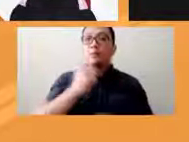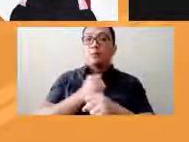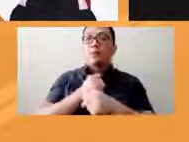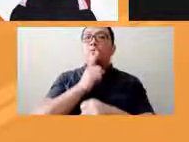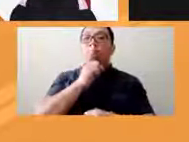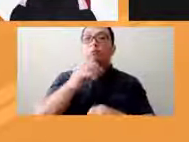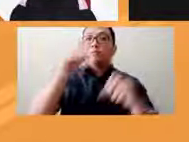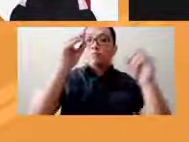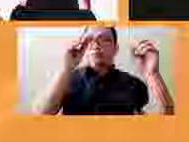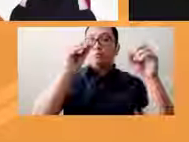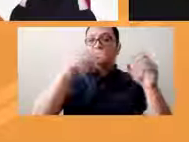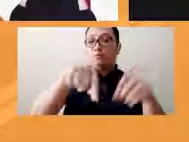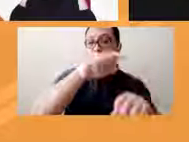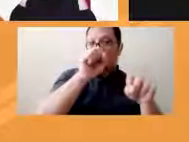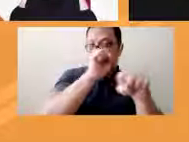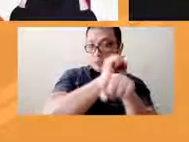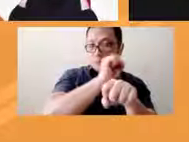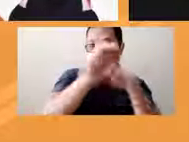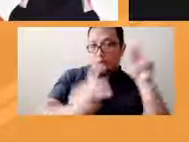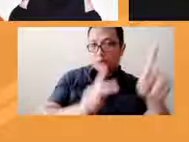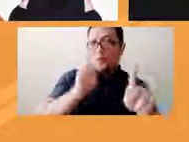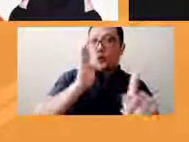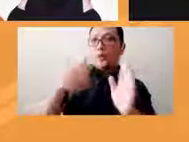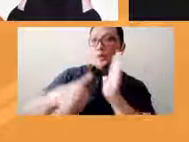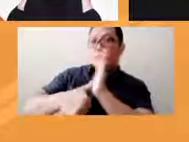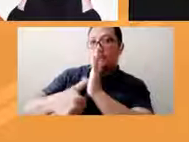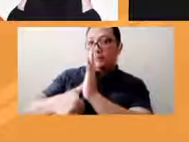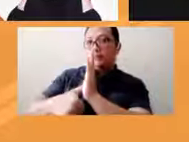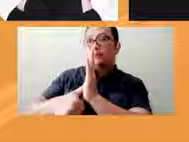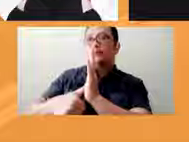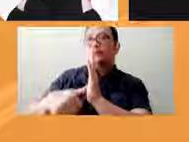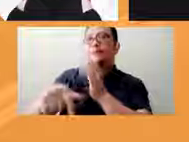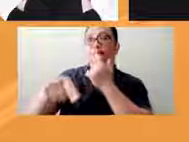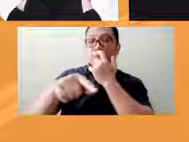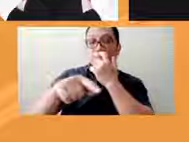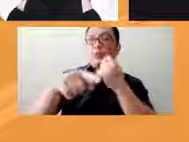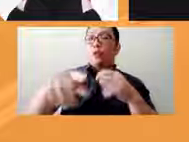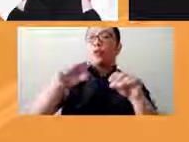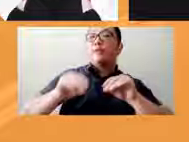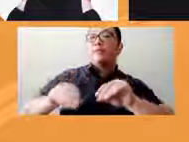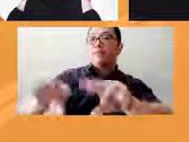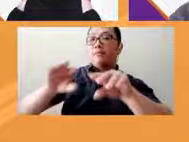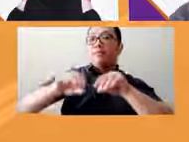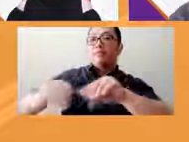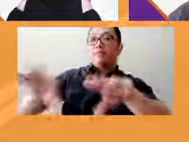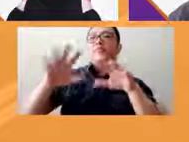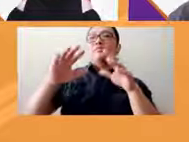tao ay makakabot. Kasi sila yung may habang na vote accounting machines. Sila yung